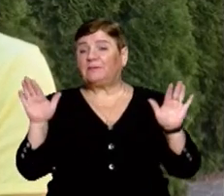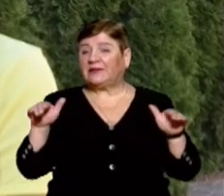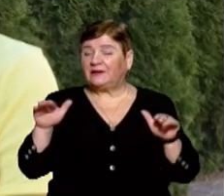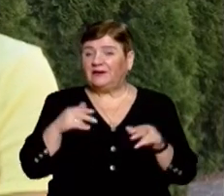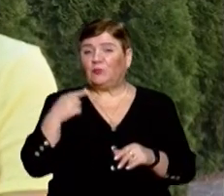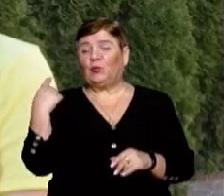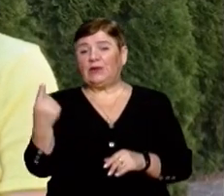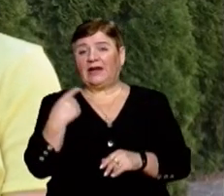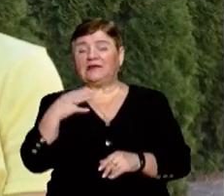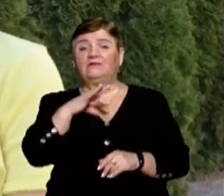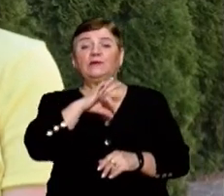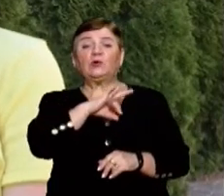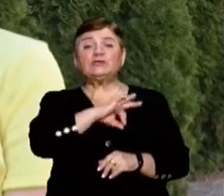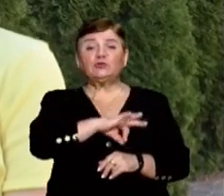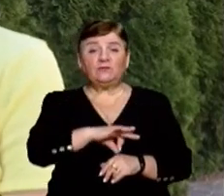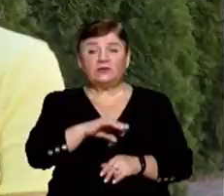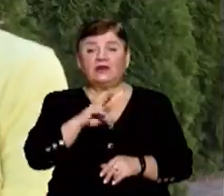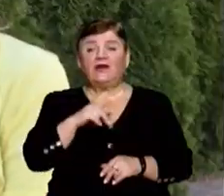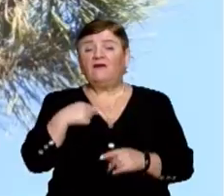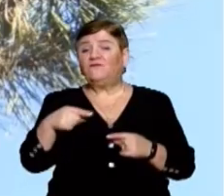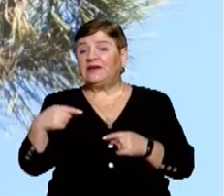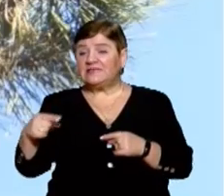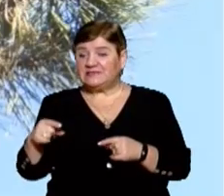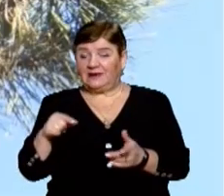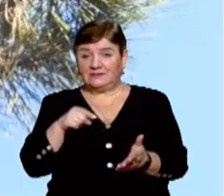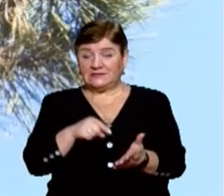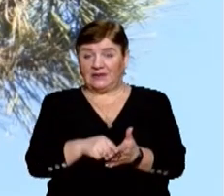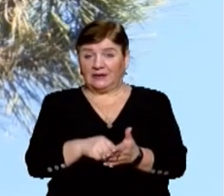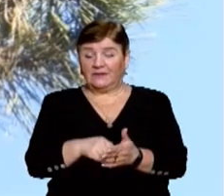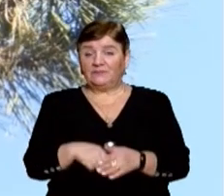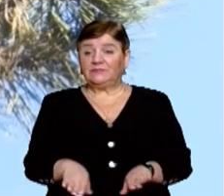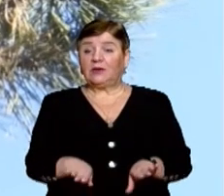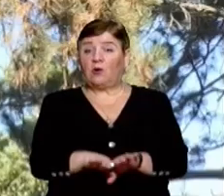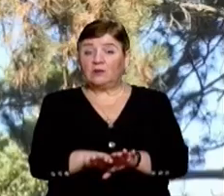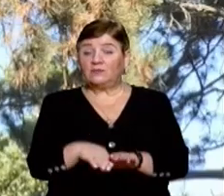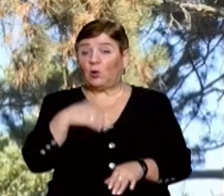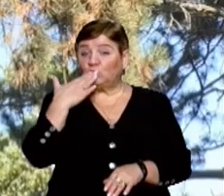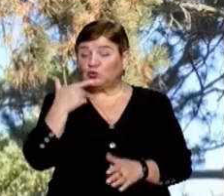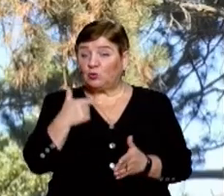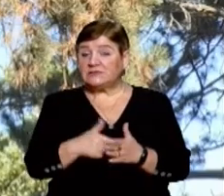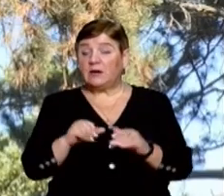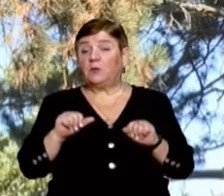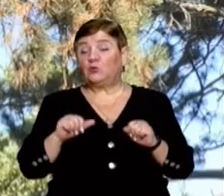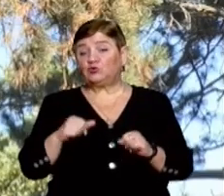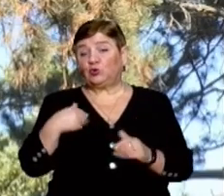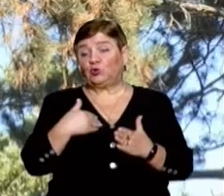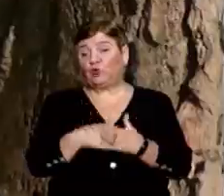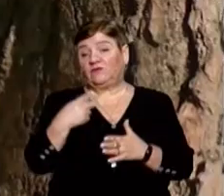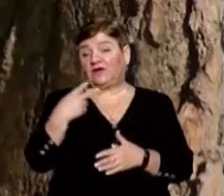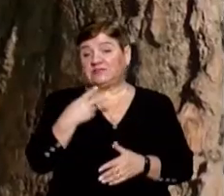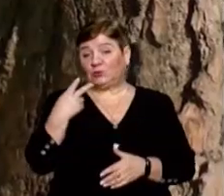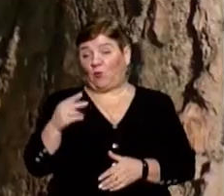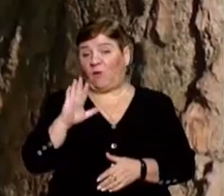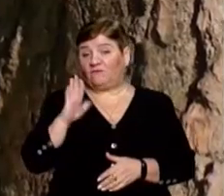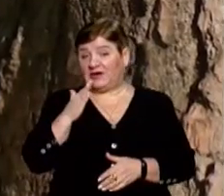і гуляти, і використовувати його в різних цілях. Проголосувати за петицією Тараса Граділя в Ужгородці можуть до 22 вересня.